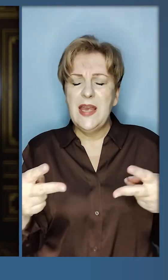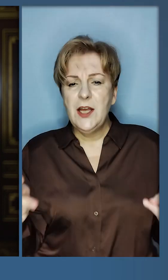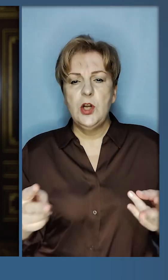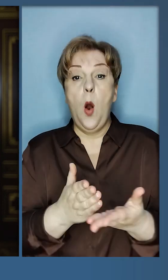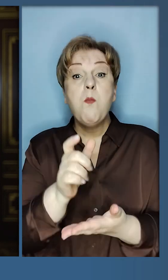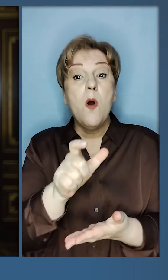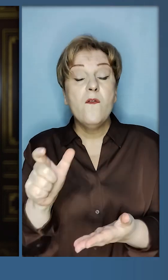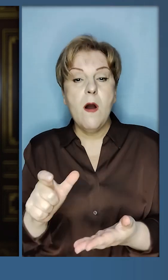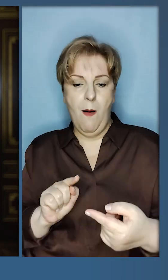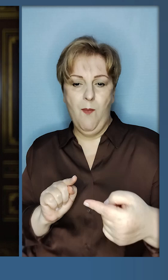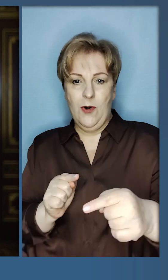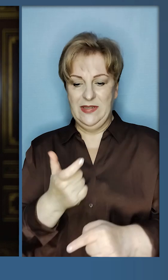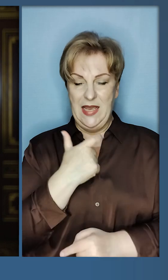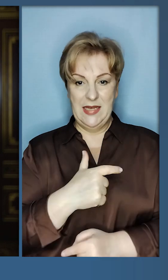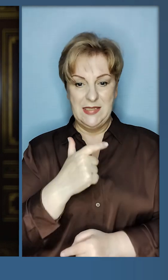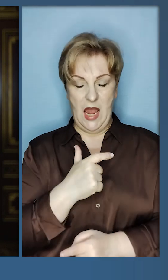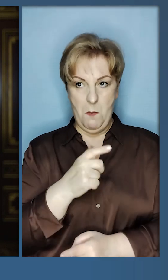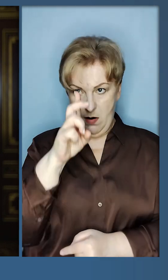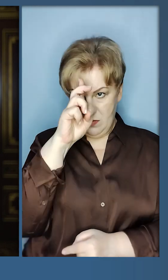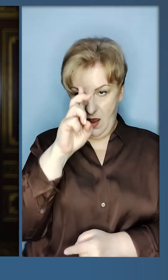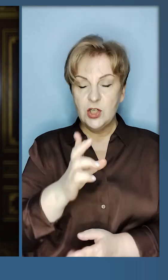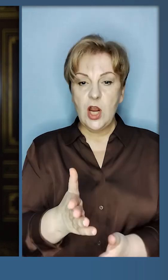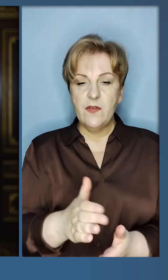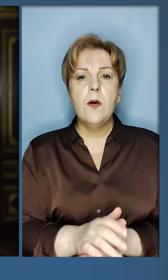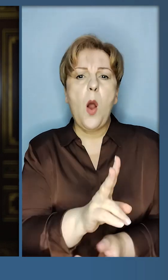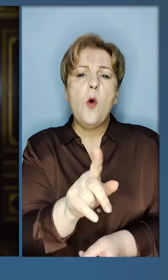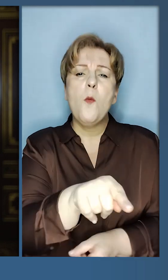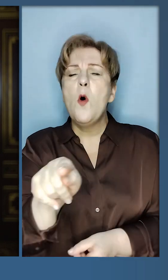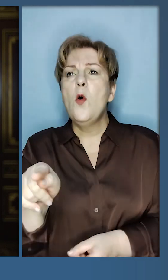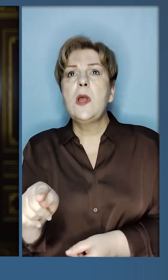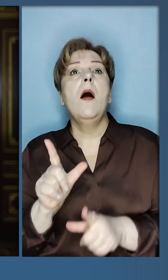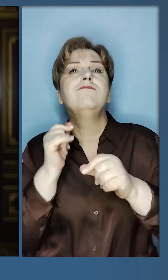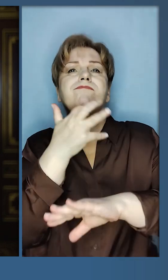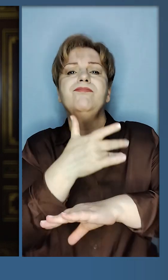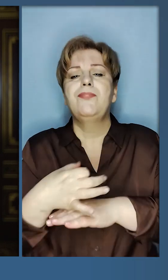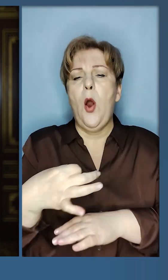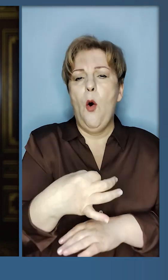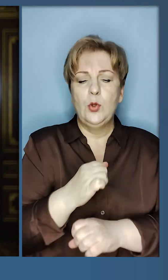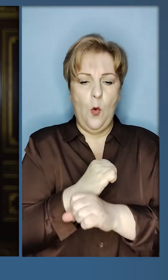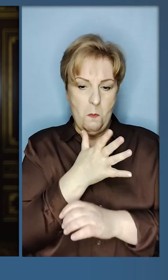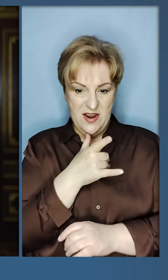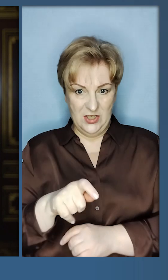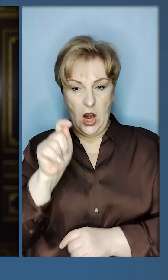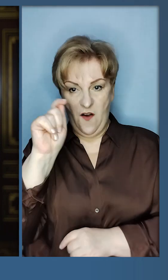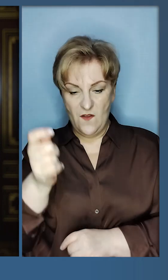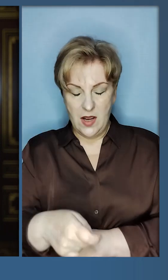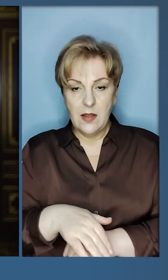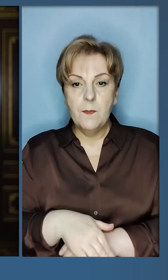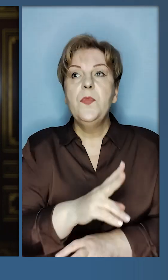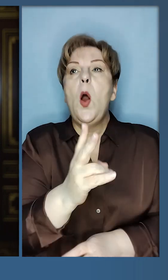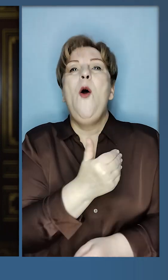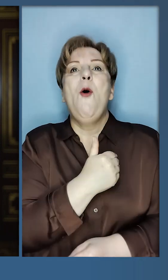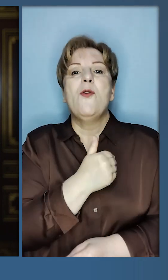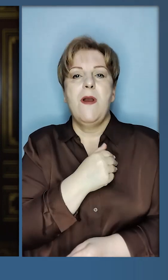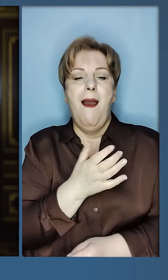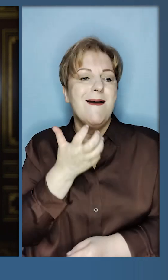іншим посадовцям проти ставлення себе державі. Комусь там острови та курорти під час війни, комусь